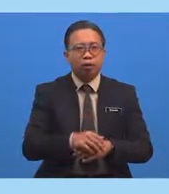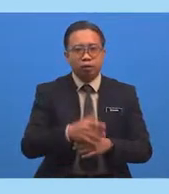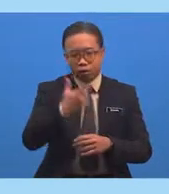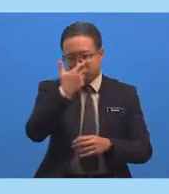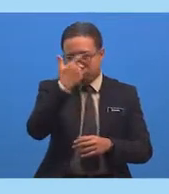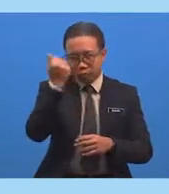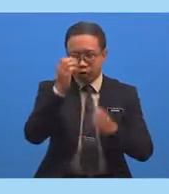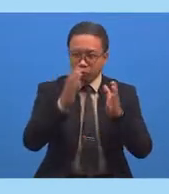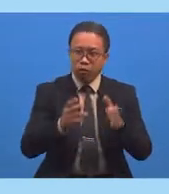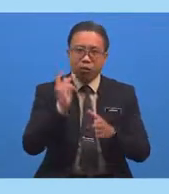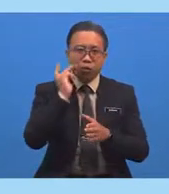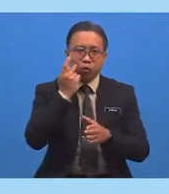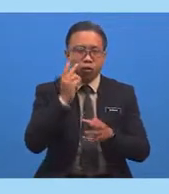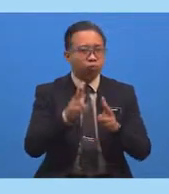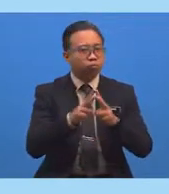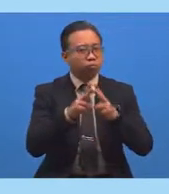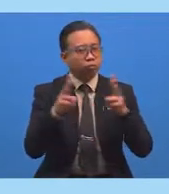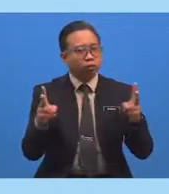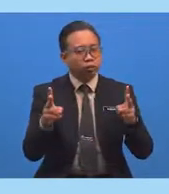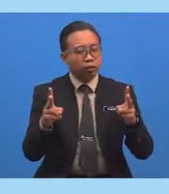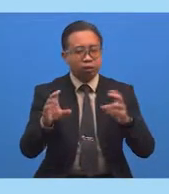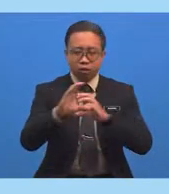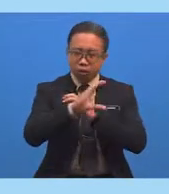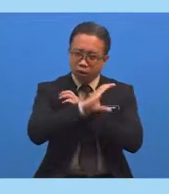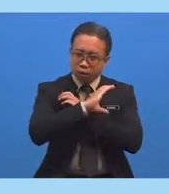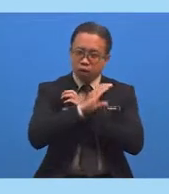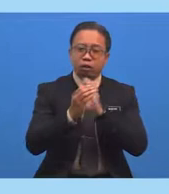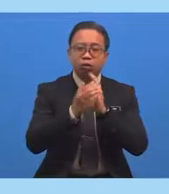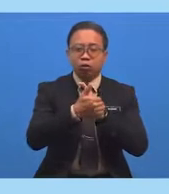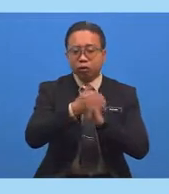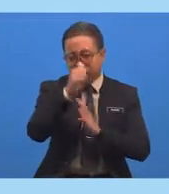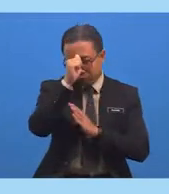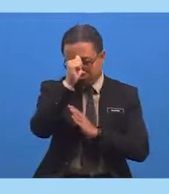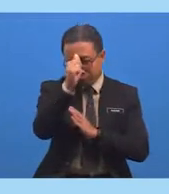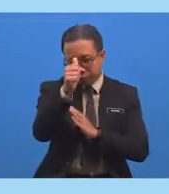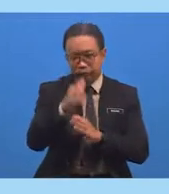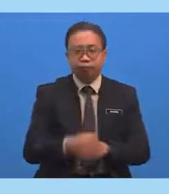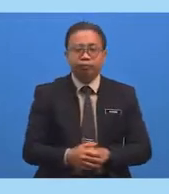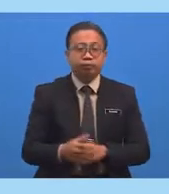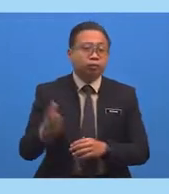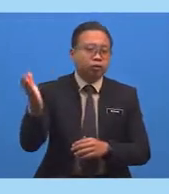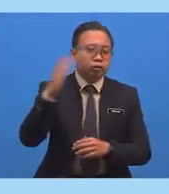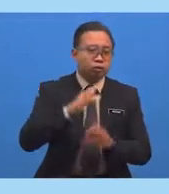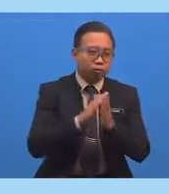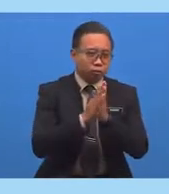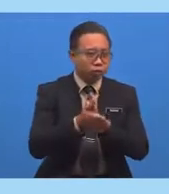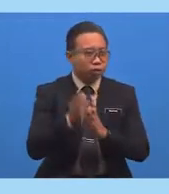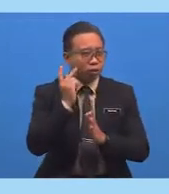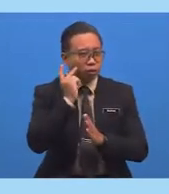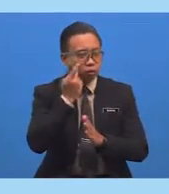Orang Yang Kuat Sangat Dicintai Oleh Allah Ta'ala Jom Jadi Kuat